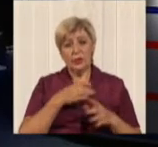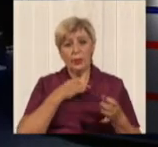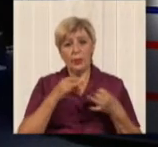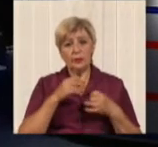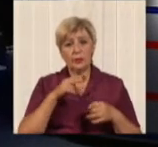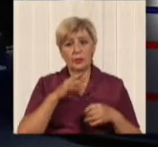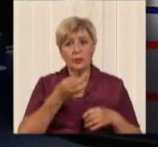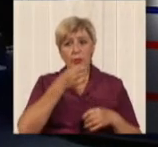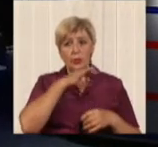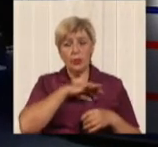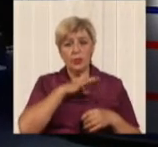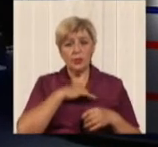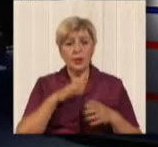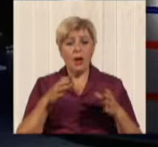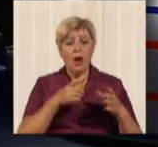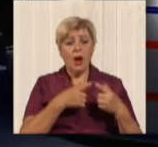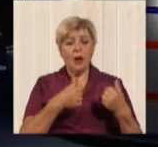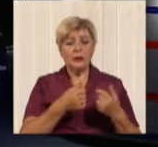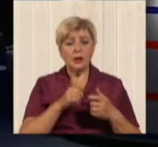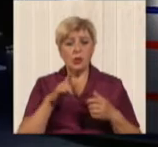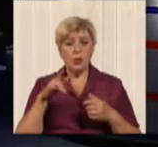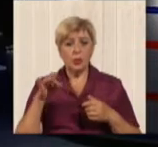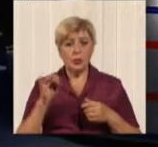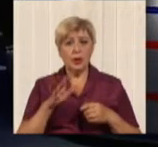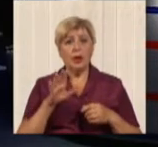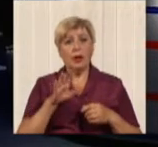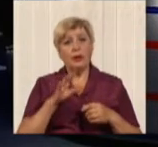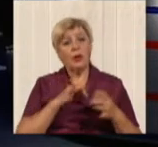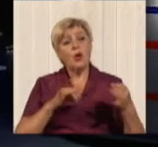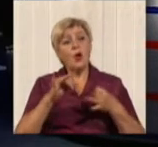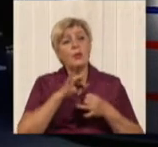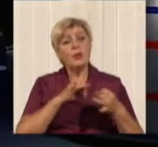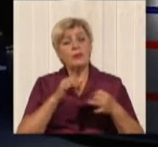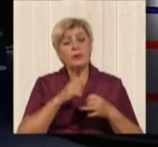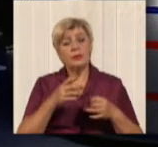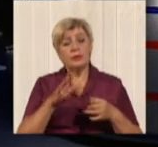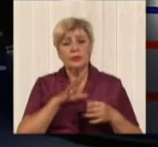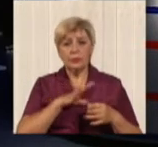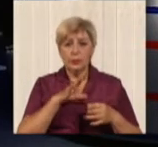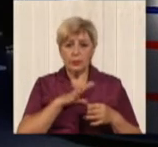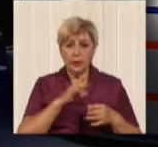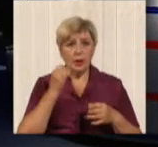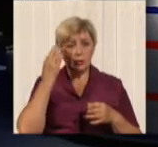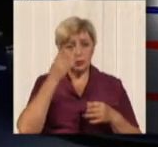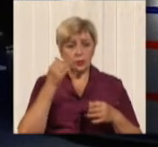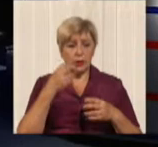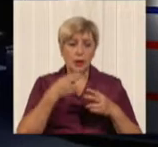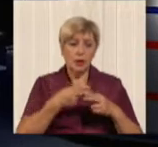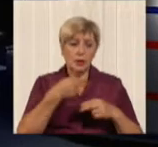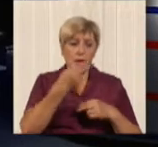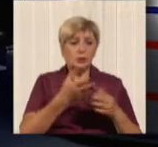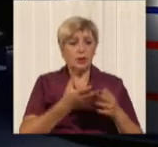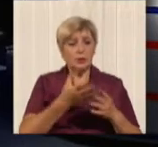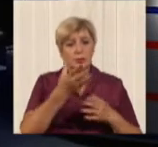От на обговореннях, чи була думка, наприклад, якимось чином компенсувати, наприклад, пенсіонерам або